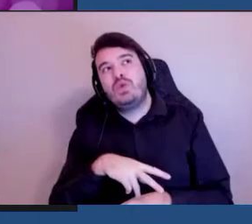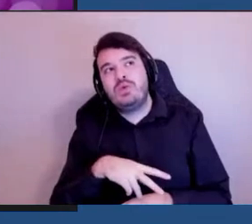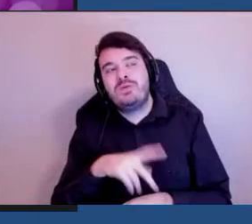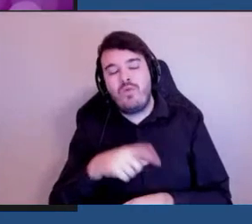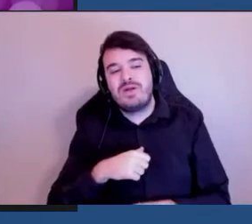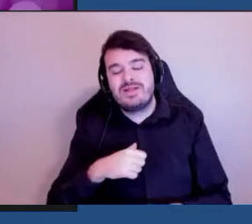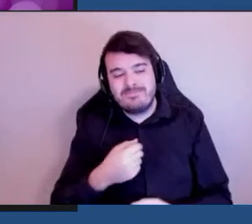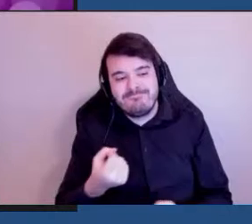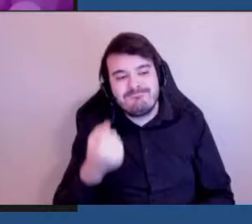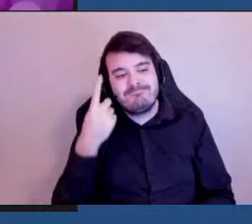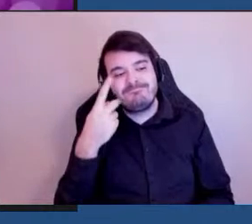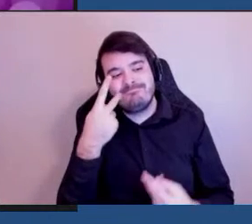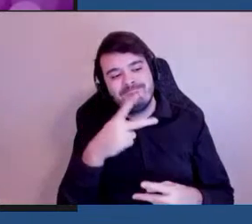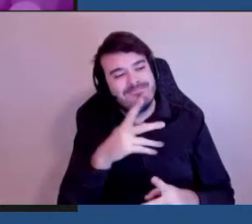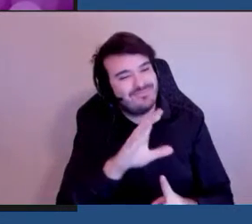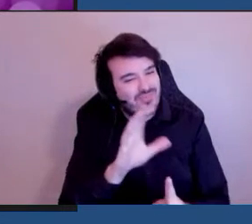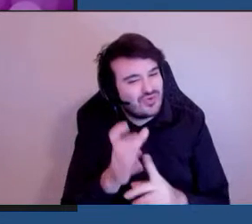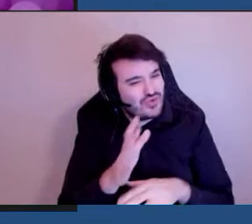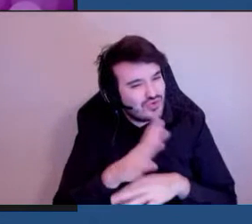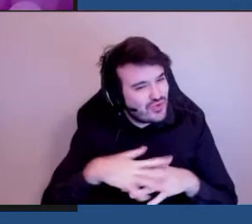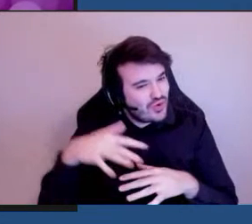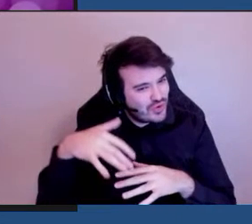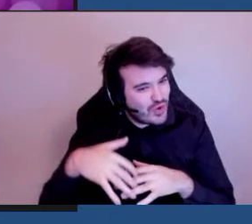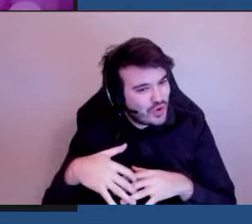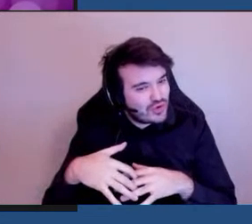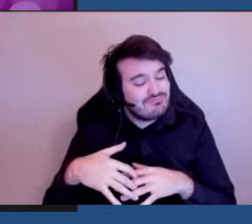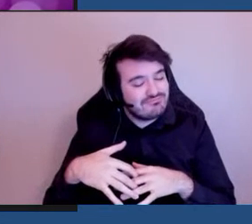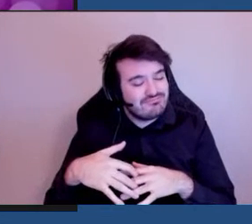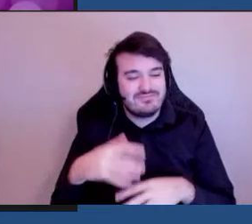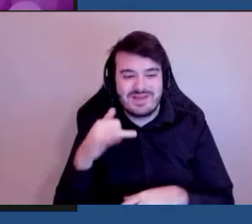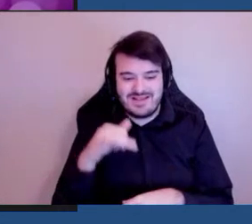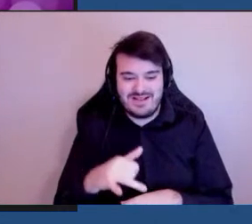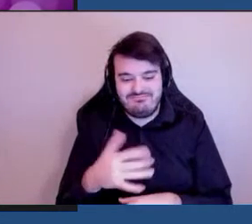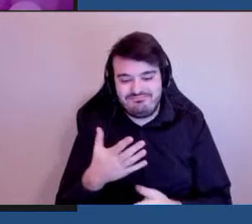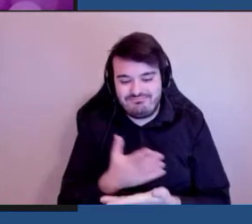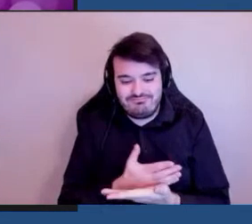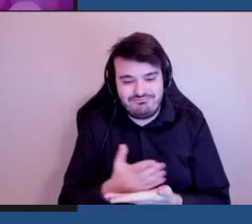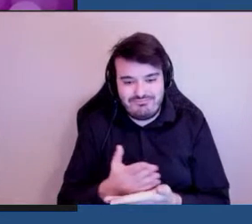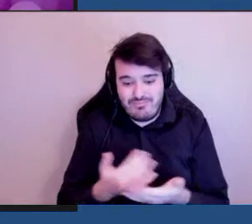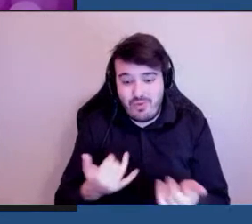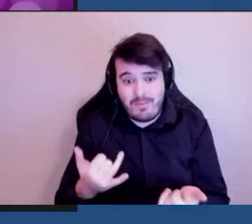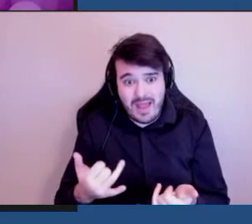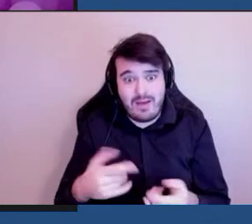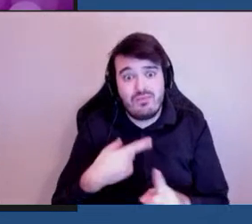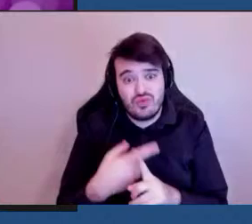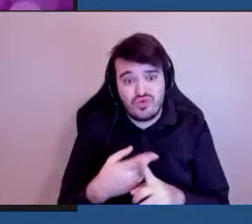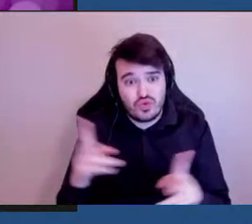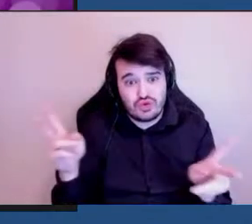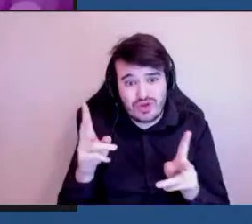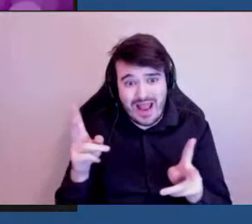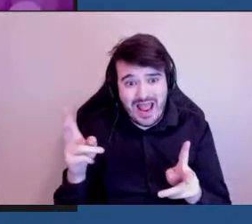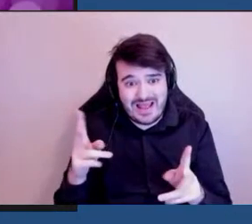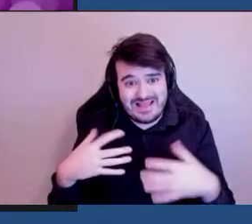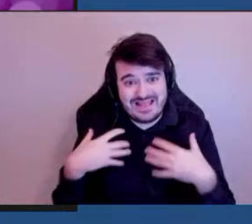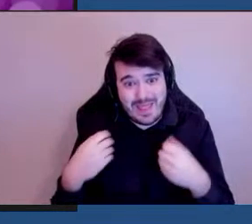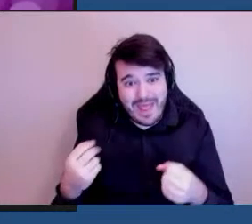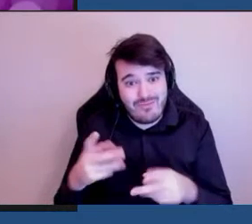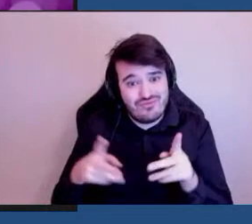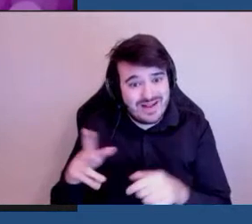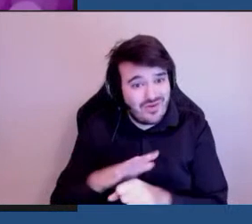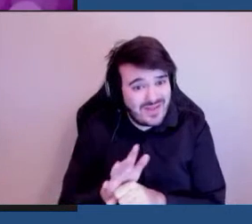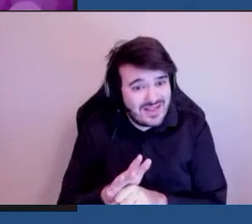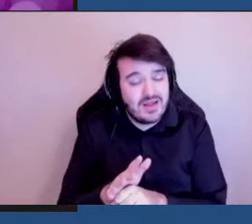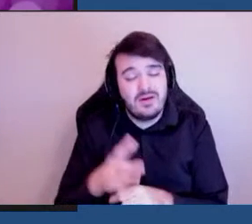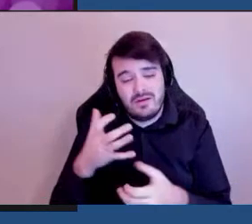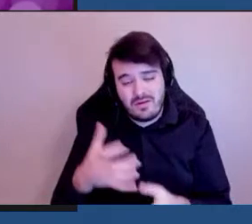mieux la culture autochtone. C'est également un moment d'urgence sanitaire publique. Je voulais tout d'abord